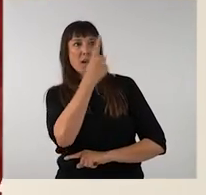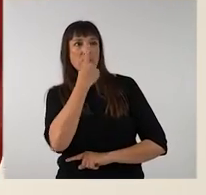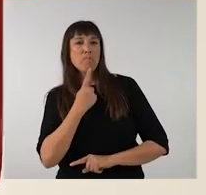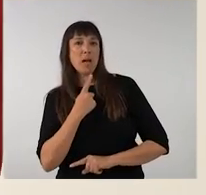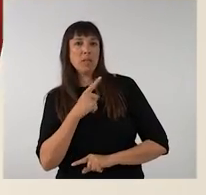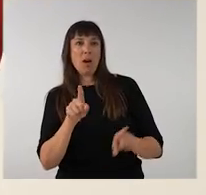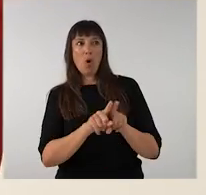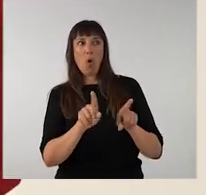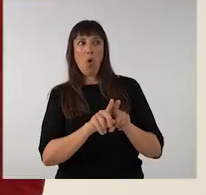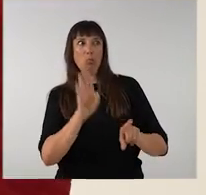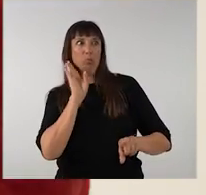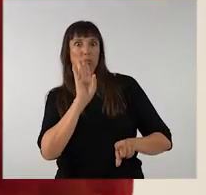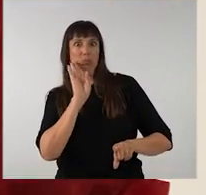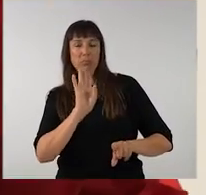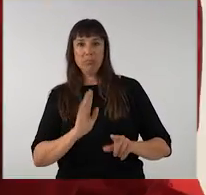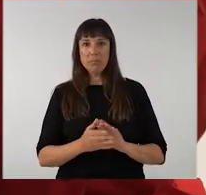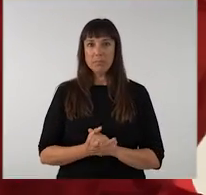i es d'haver una imatge indecorosa.